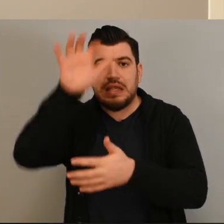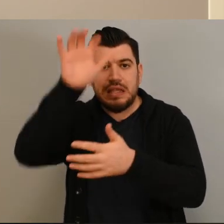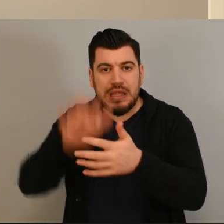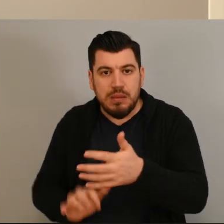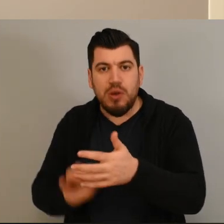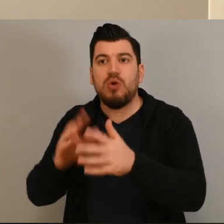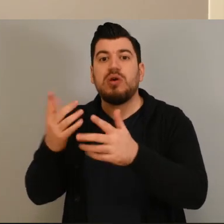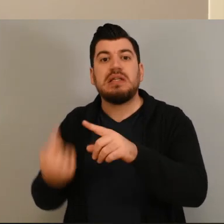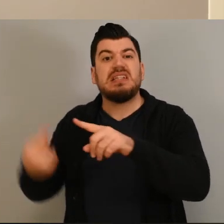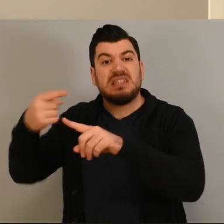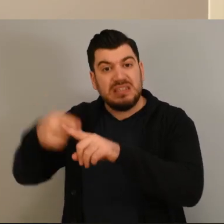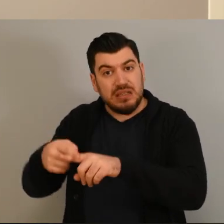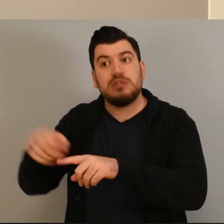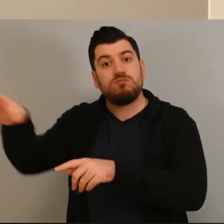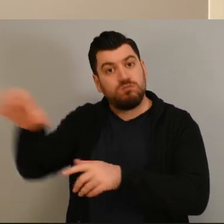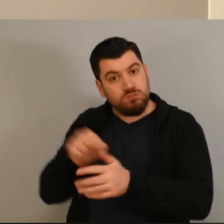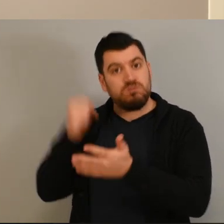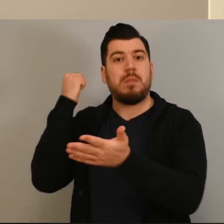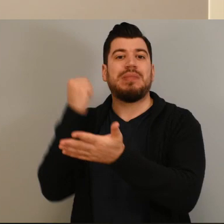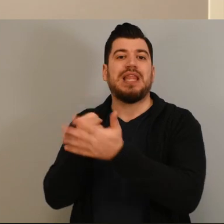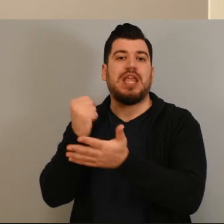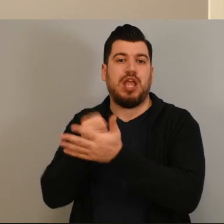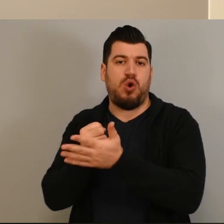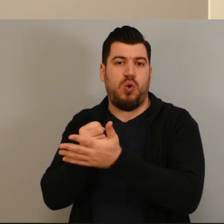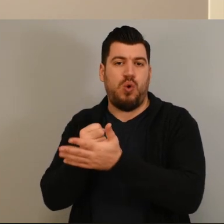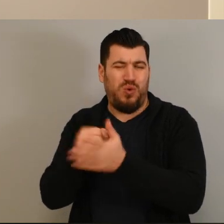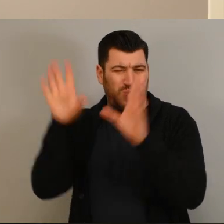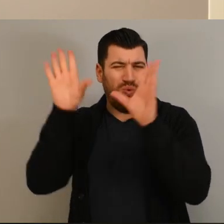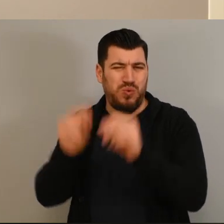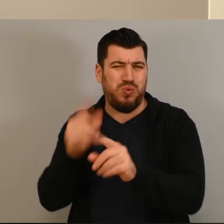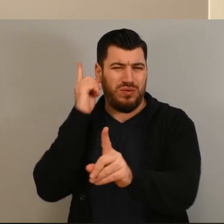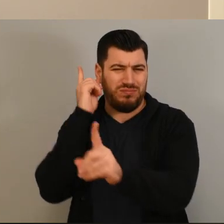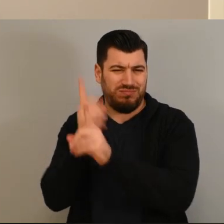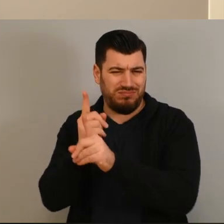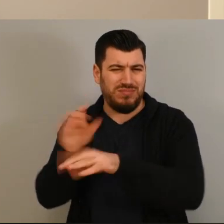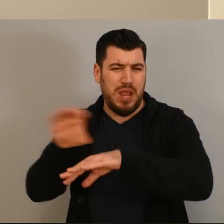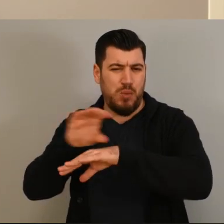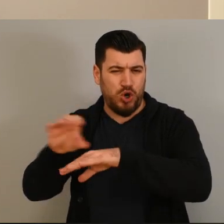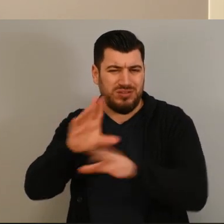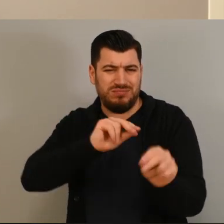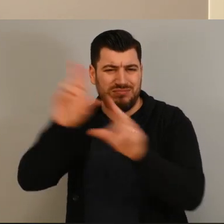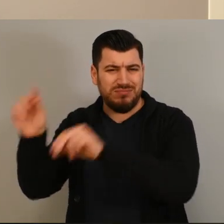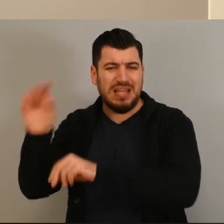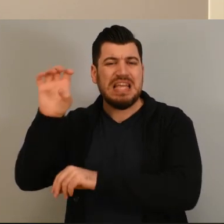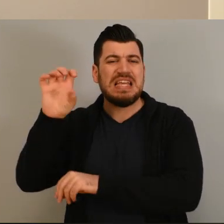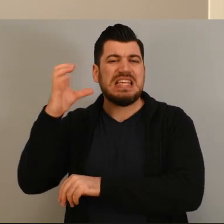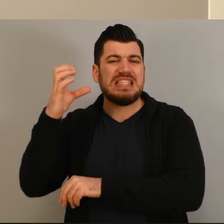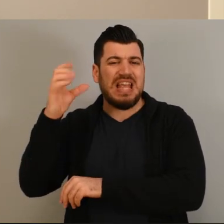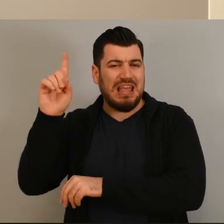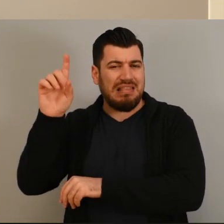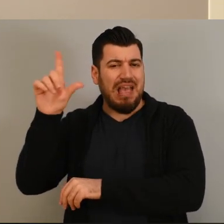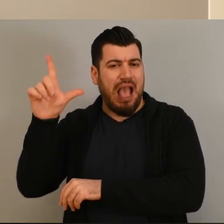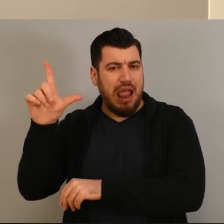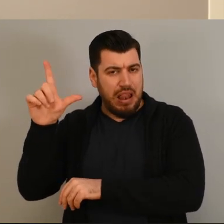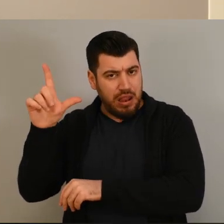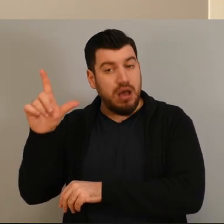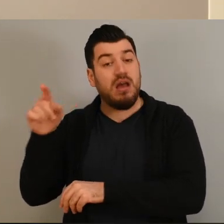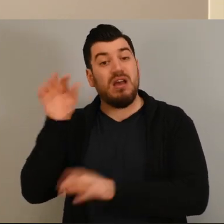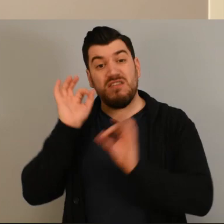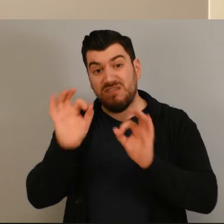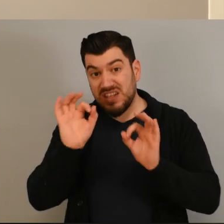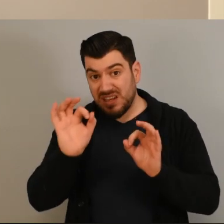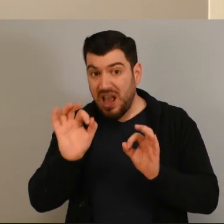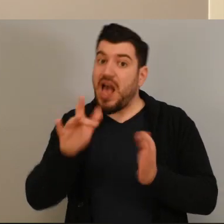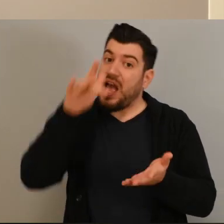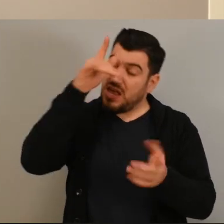ενός απλού κειμένου, μέχρι και να οδηγηθούν στην πιστοποίηση, πτυχίο αντίστοιχο του ECDL, το οποίο